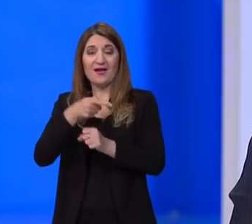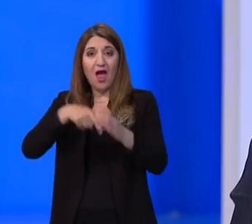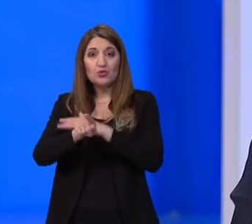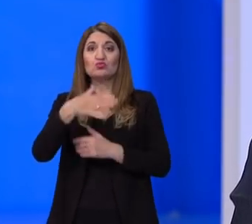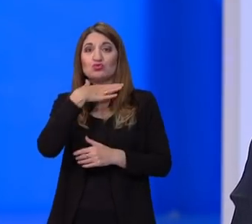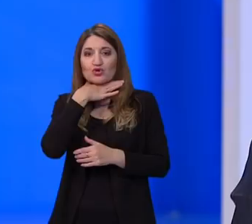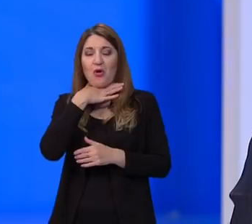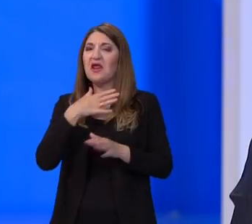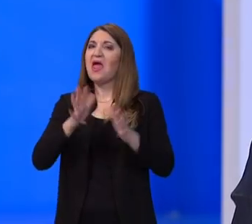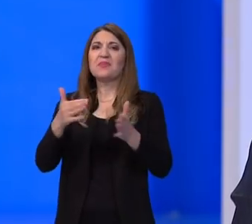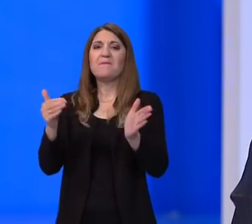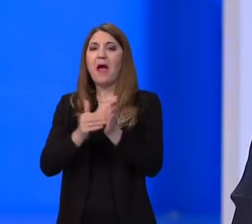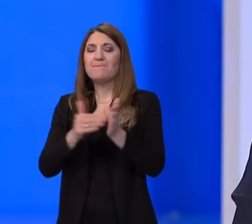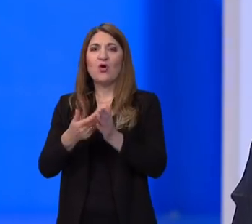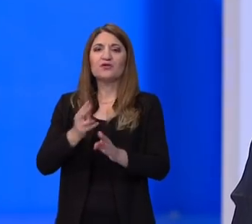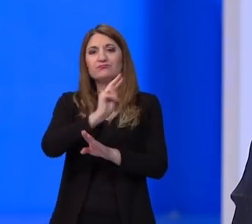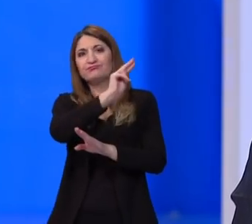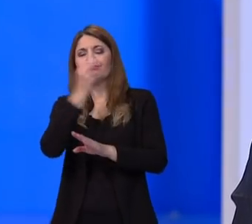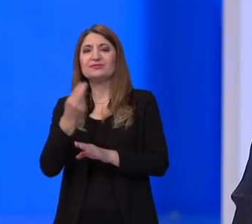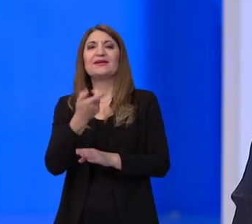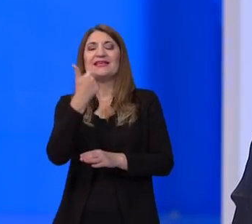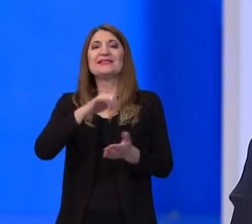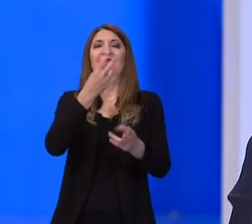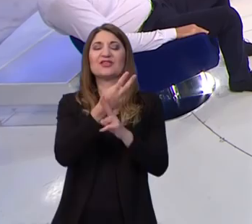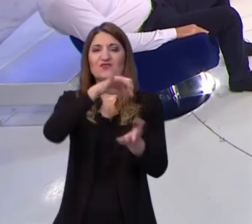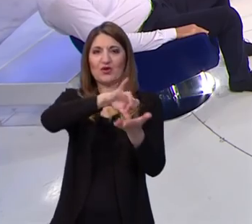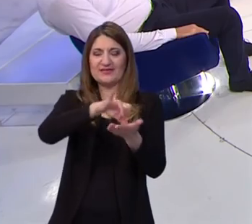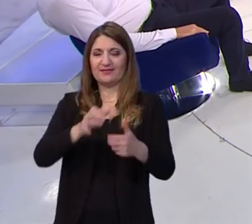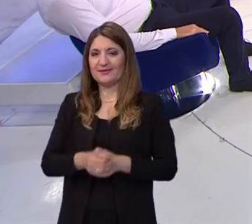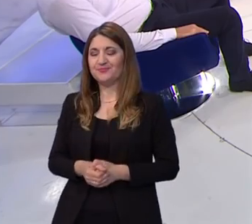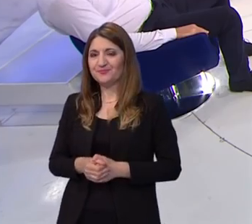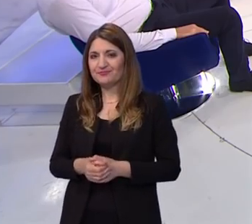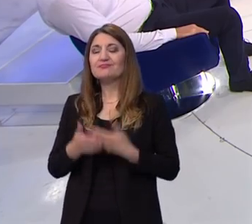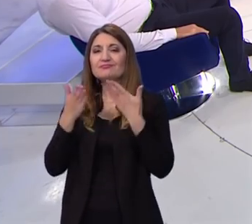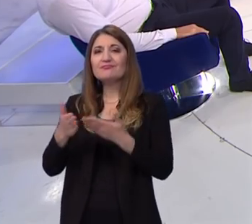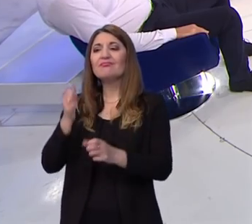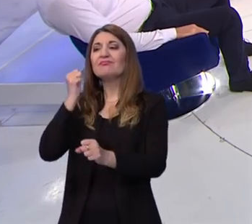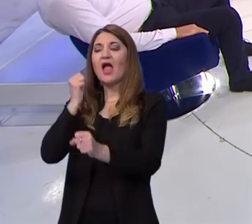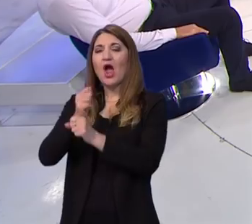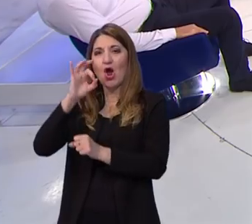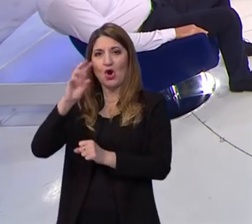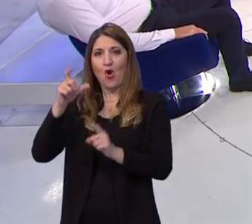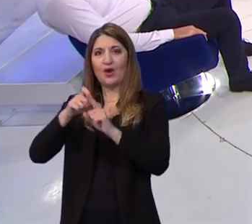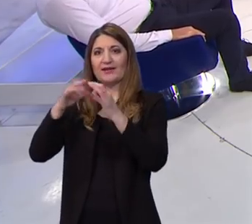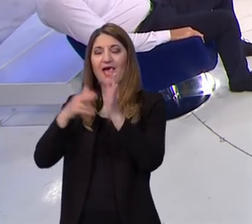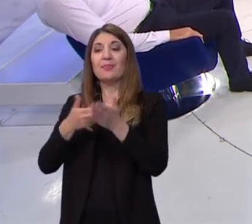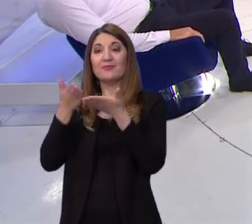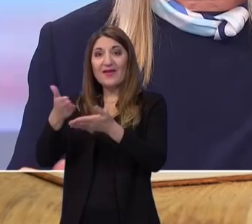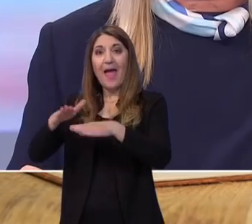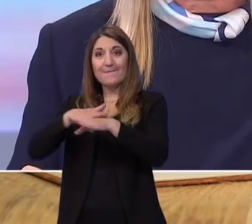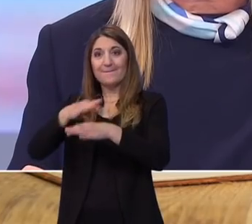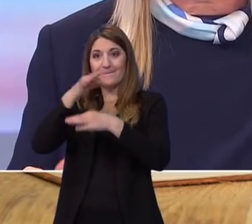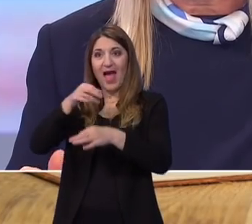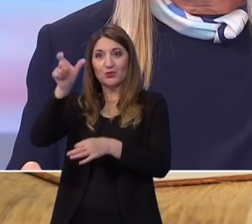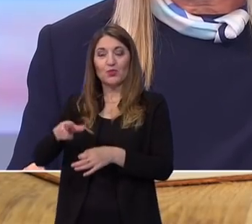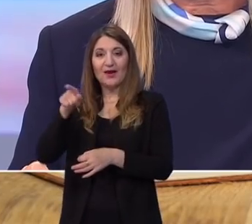slučajeva, nisu imali potrebu za intervenciju iz Nacionalnog centra. Gordane, kako se vi maturanti nosite s